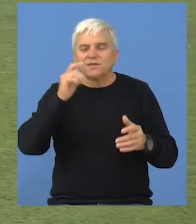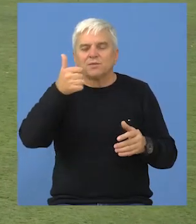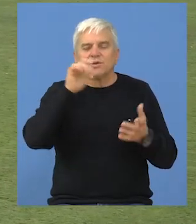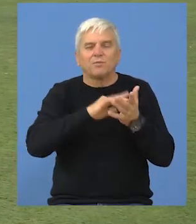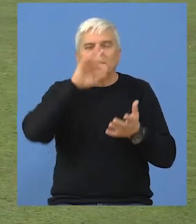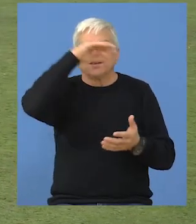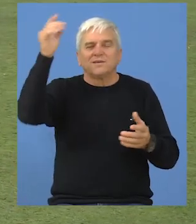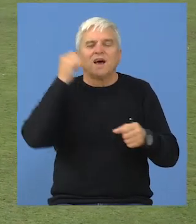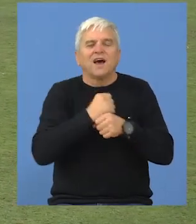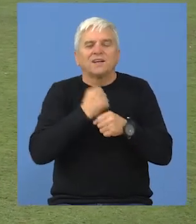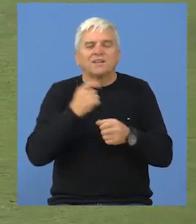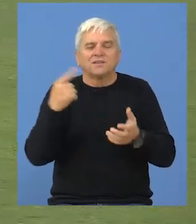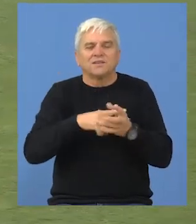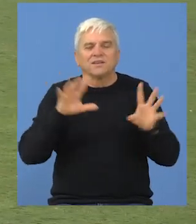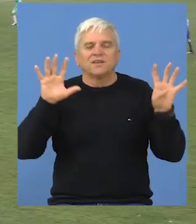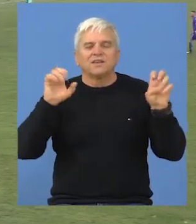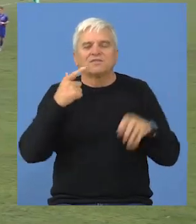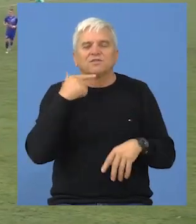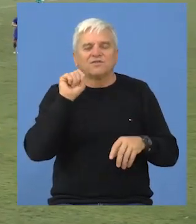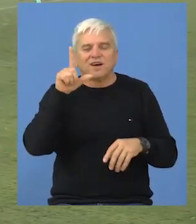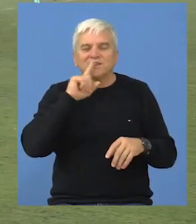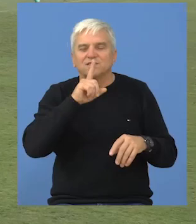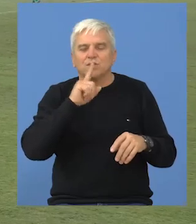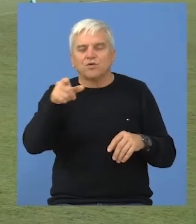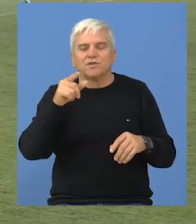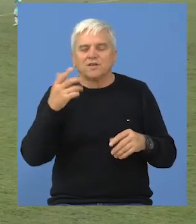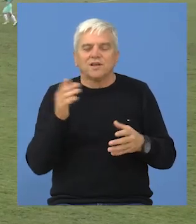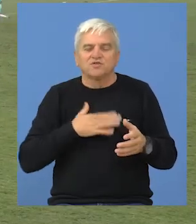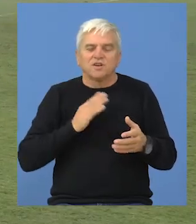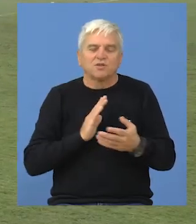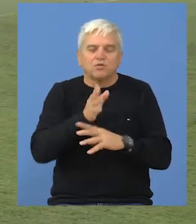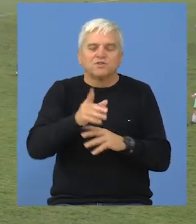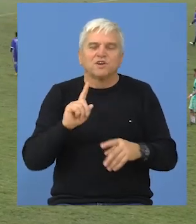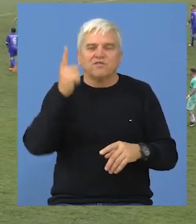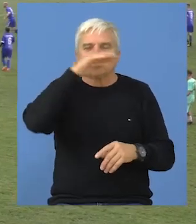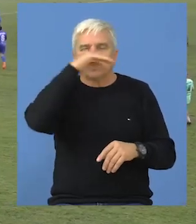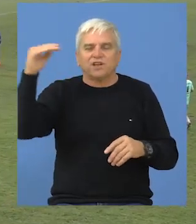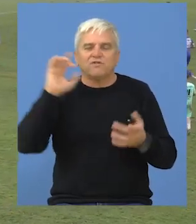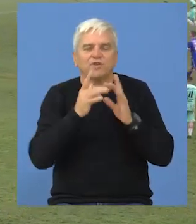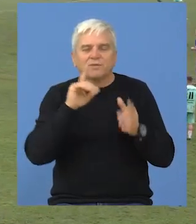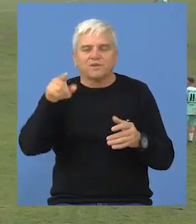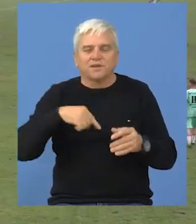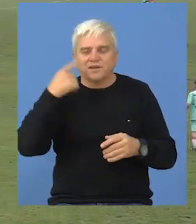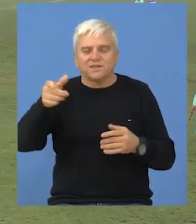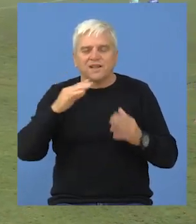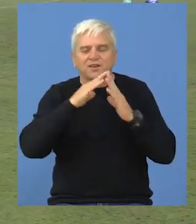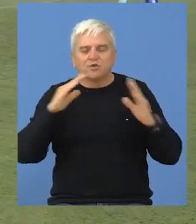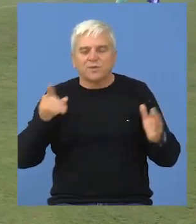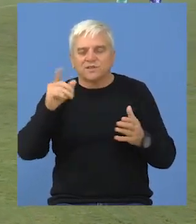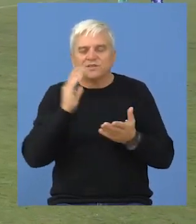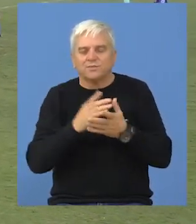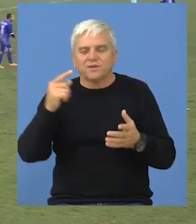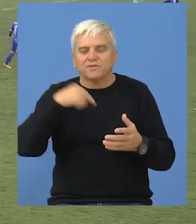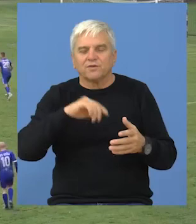Sombor na meč sa prvoplasiranim ratničkim 1912, koji je pretendent za ulazak u viši rang, dok će